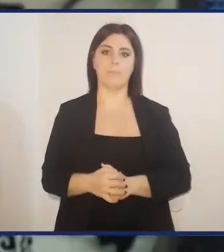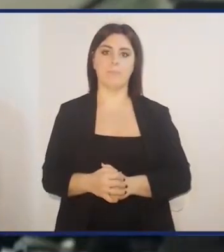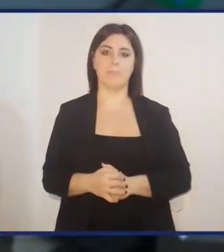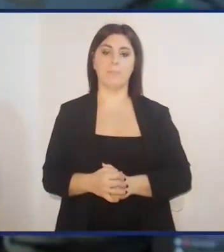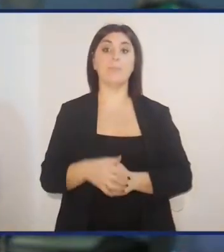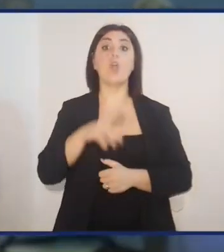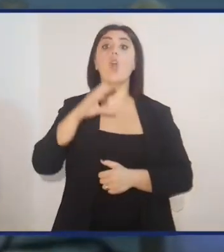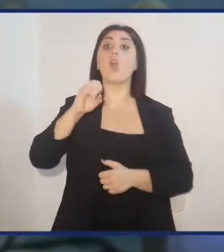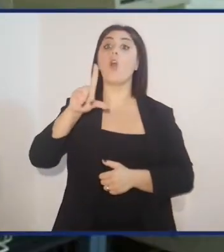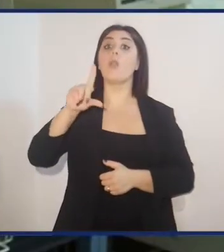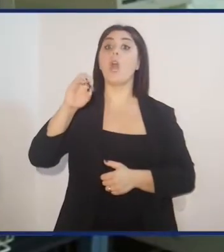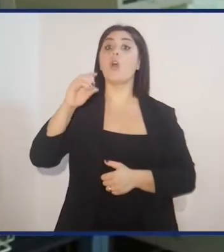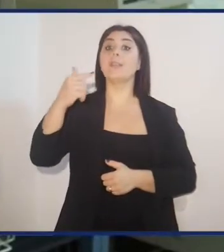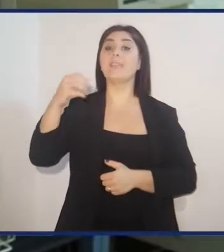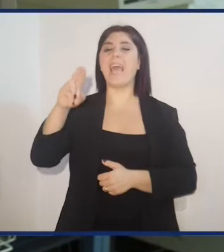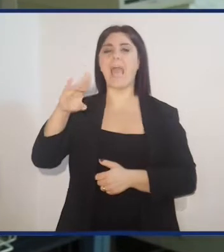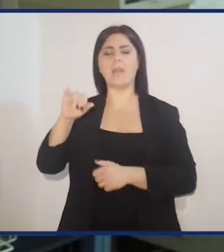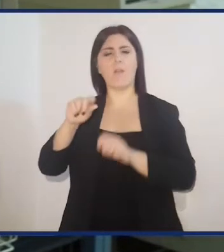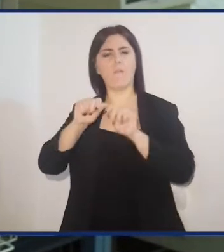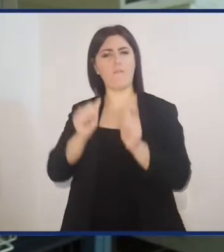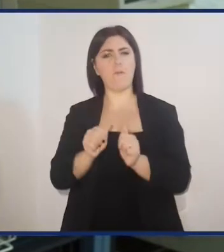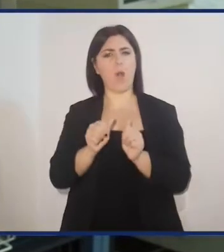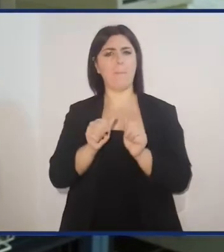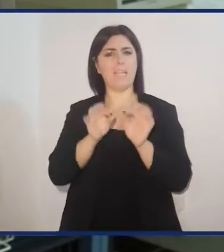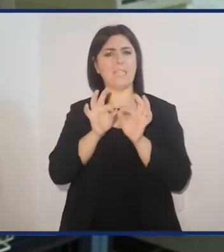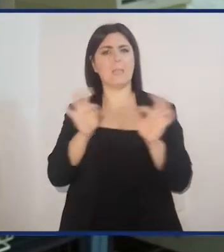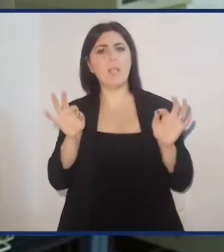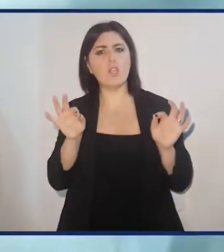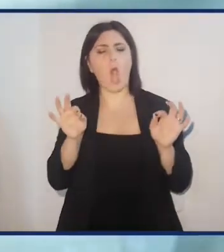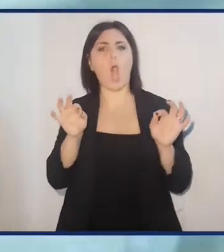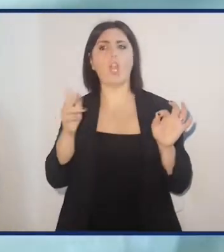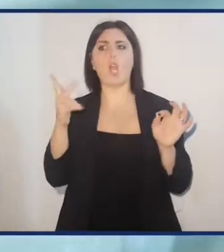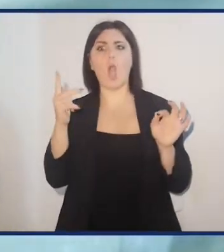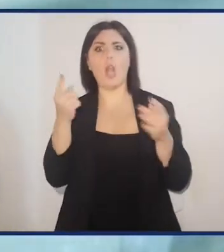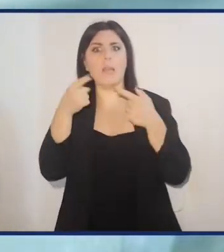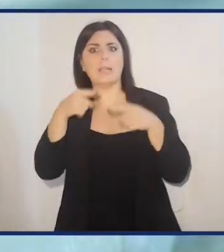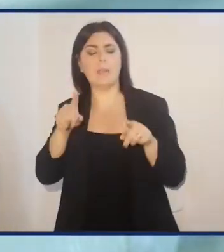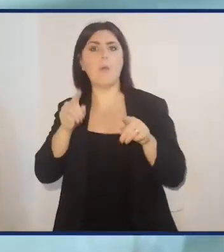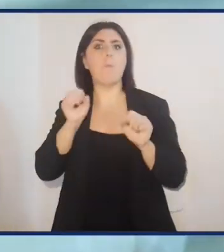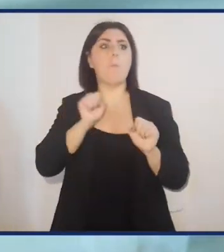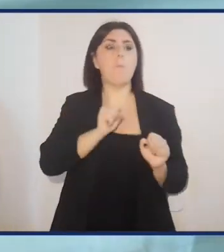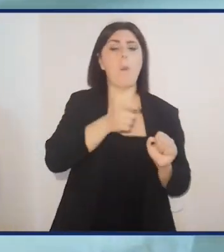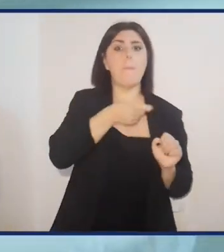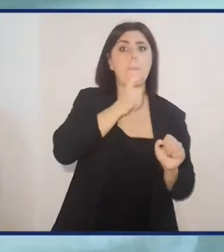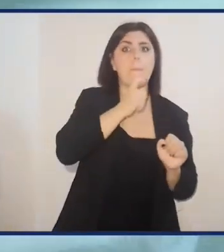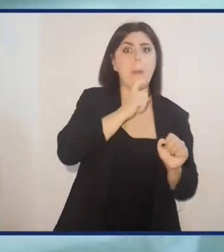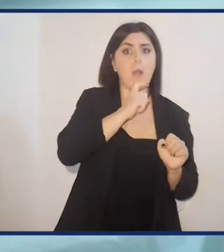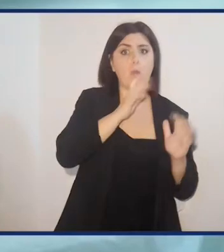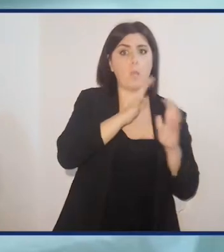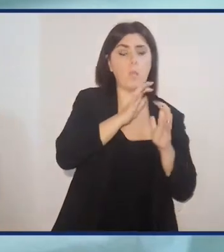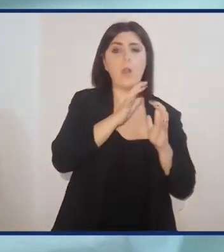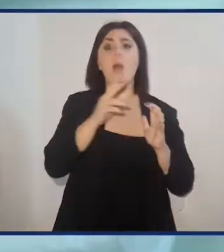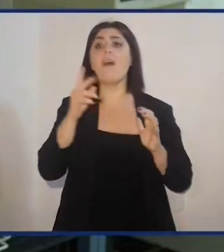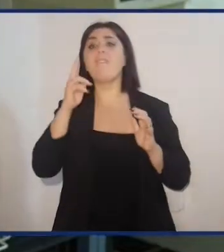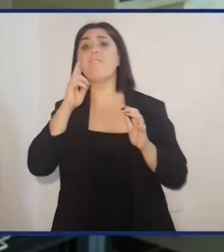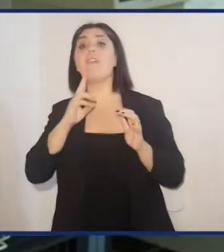I lepidotteri di diverse forme, dimensioni e colori, che possono variare dal marrone scuro al